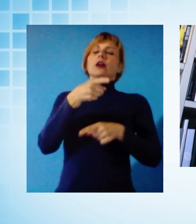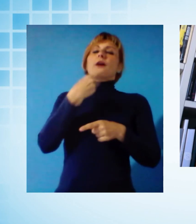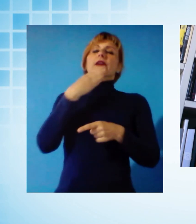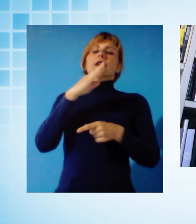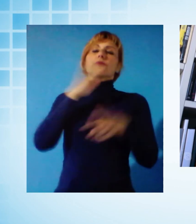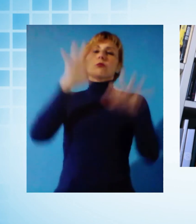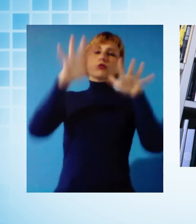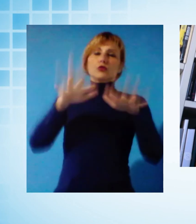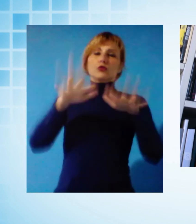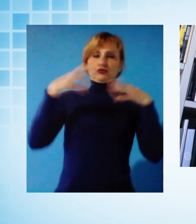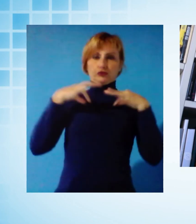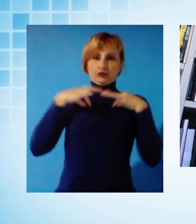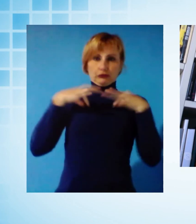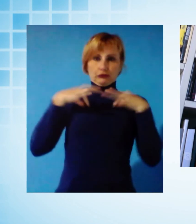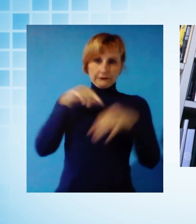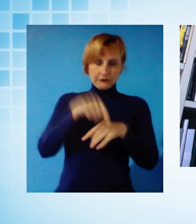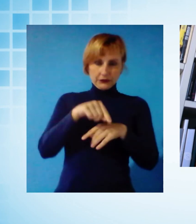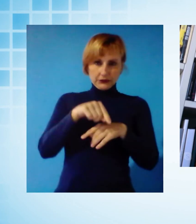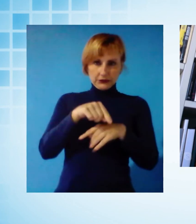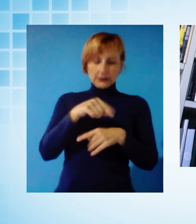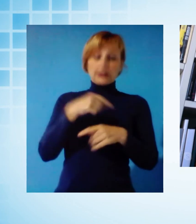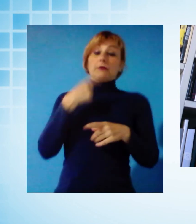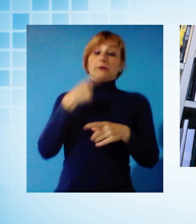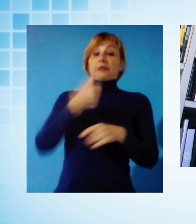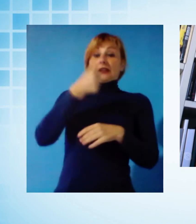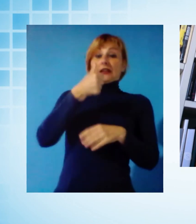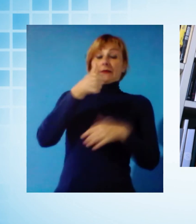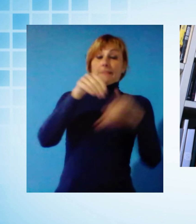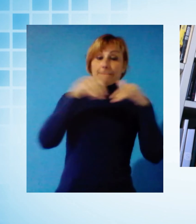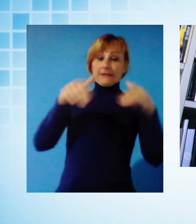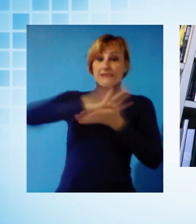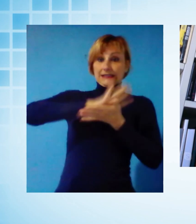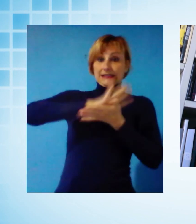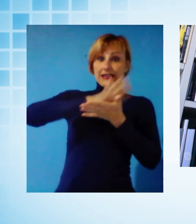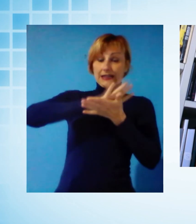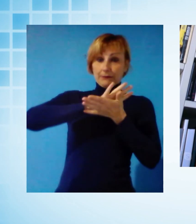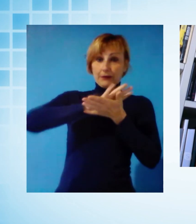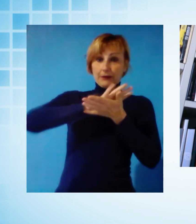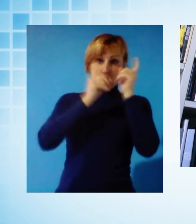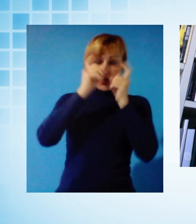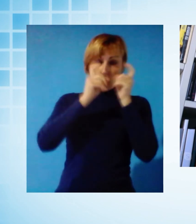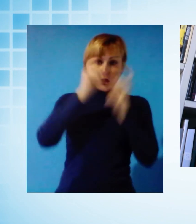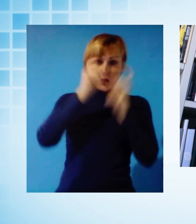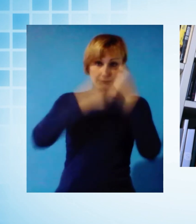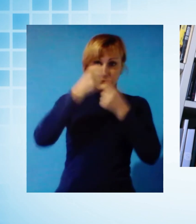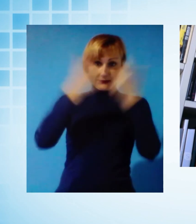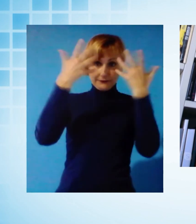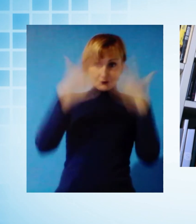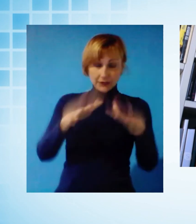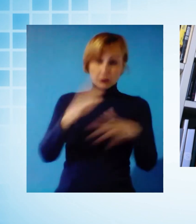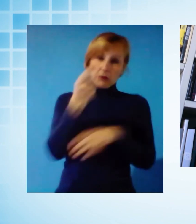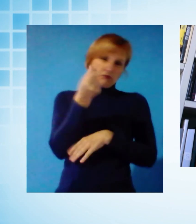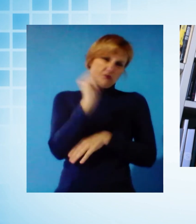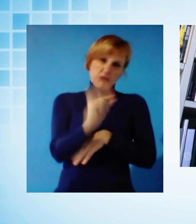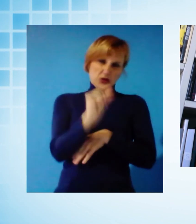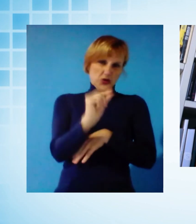una volta coperte le spese di stampa delle fotografie, ma insomma che sono cose risorie. Le fotografie